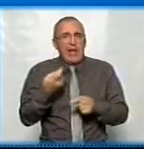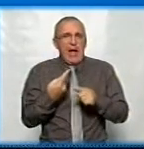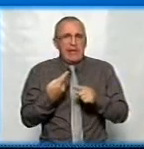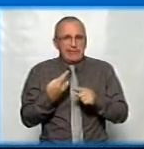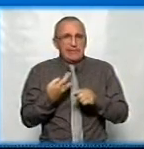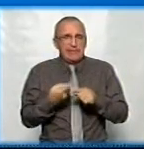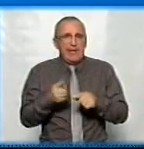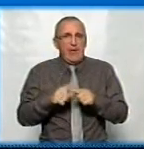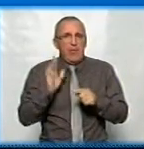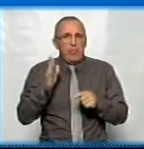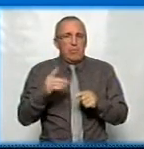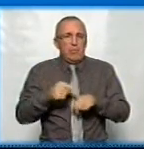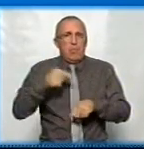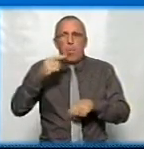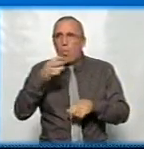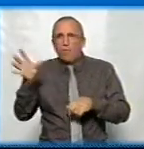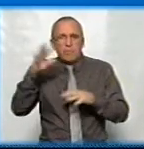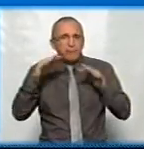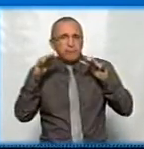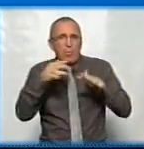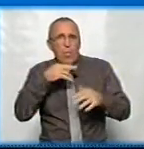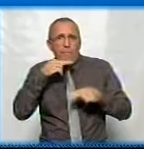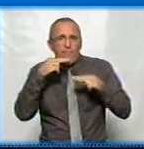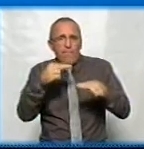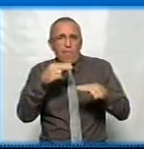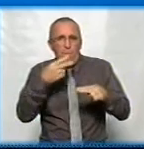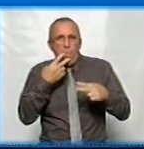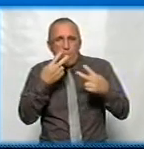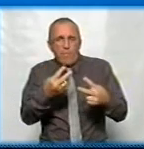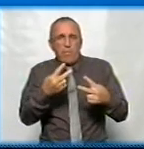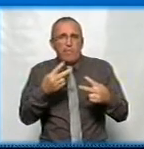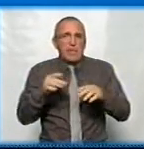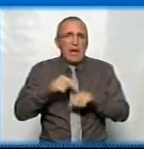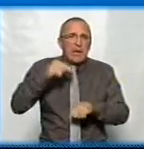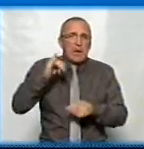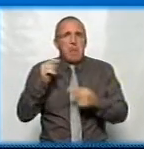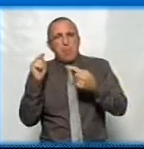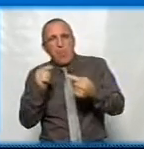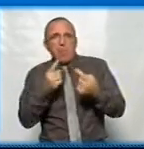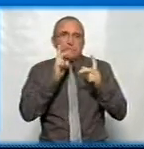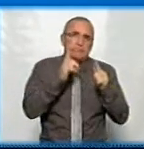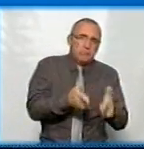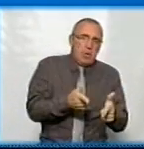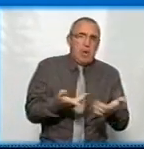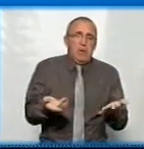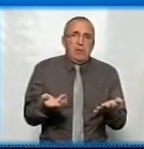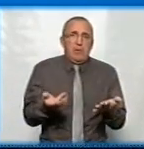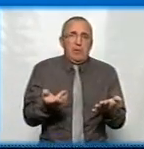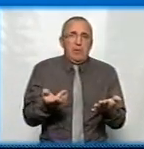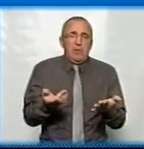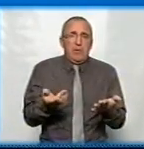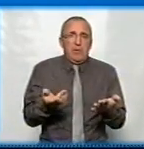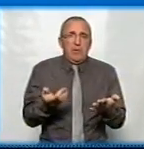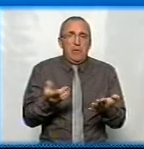викличе увагу, і будуть реакції як за, так і проти. І, власне,